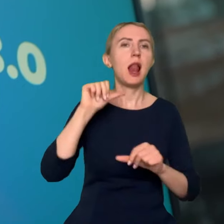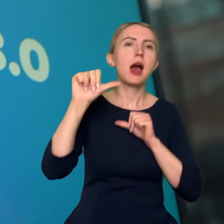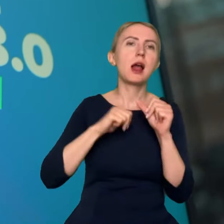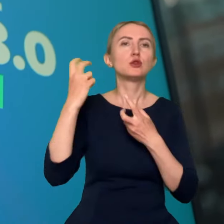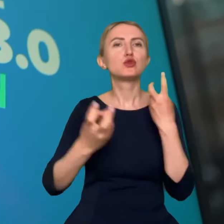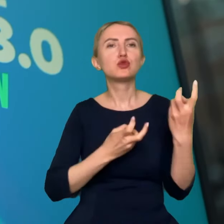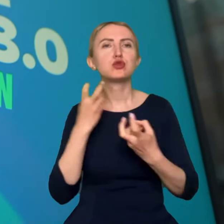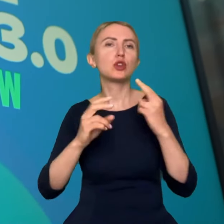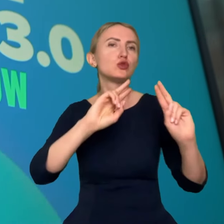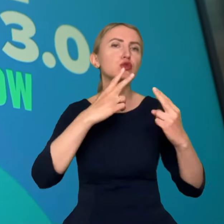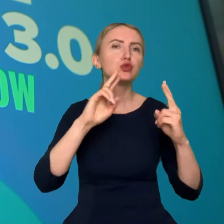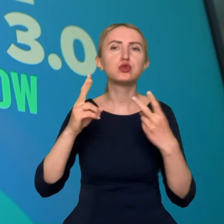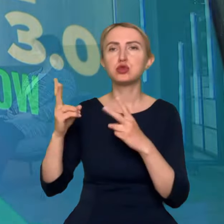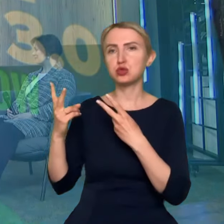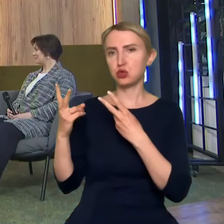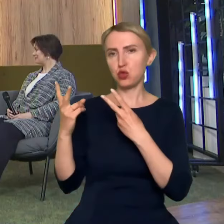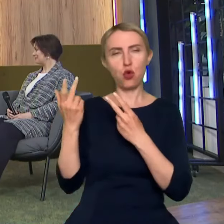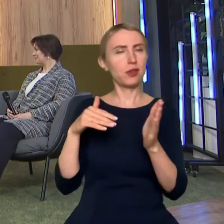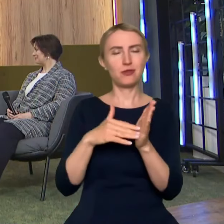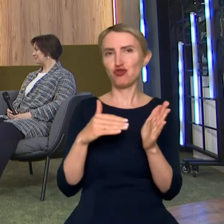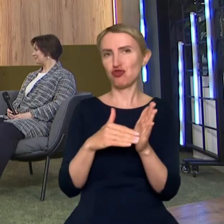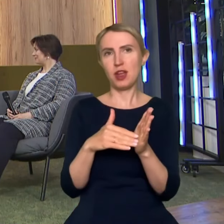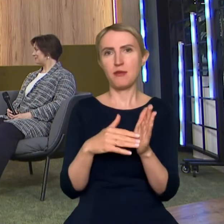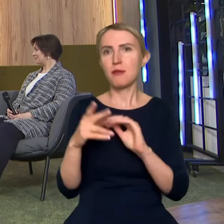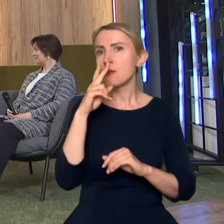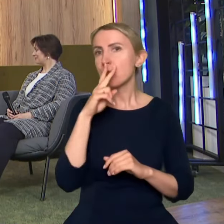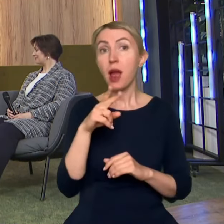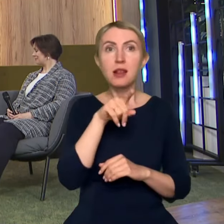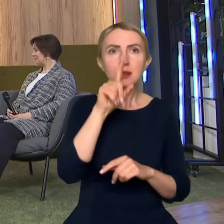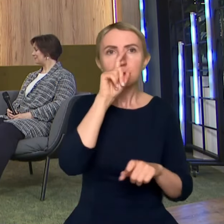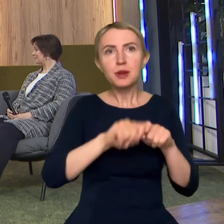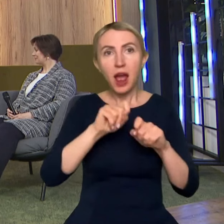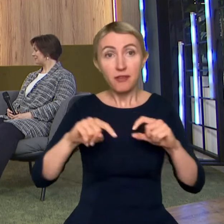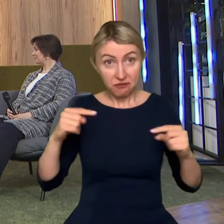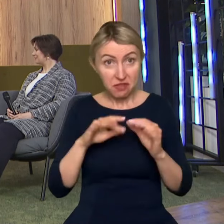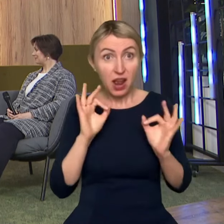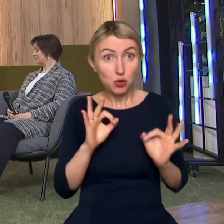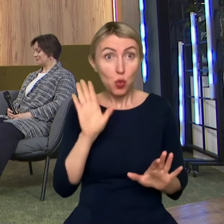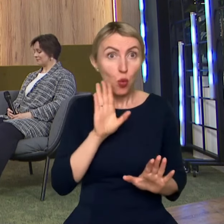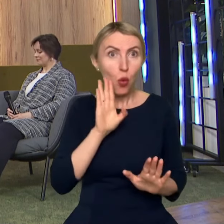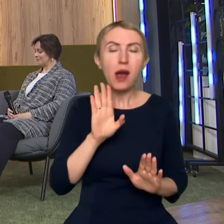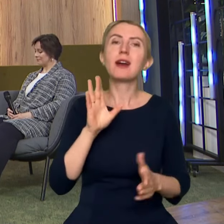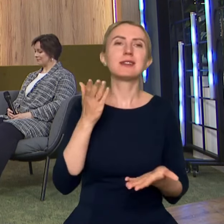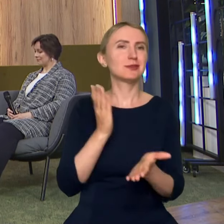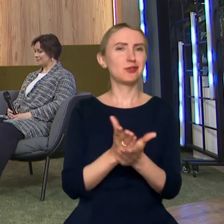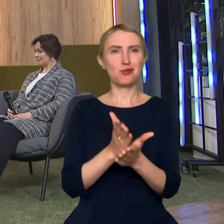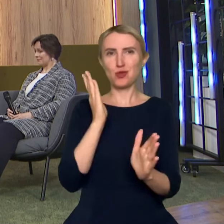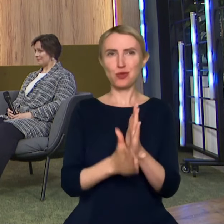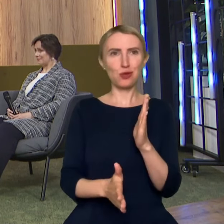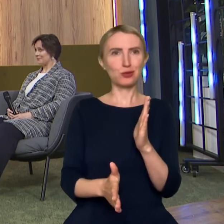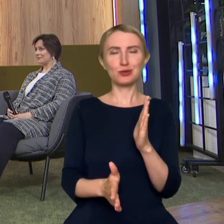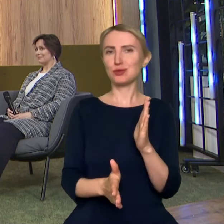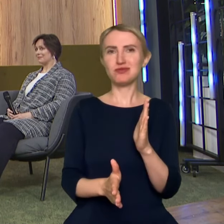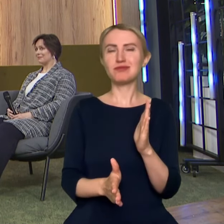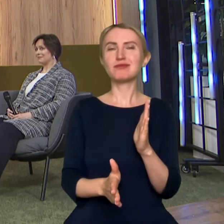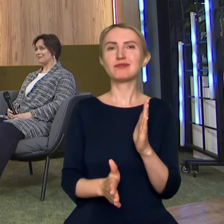źródeł, patrzeć, czy one są aktualne, tylko po prostu przechodzi